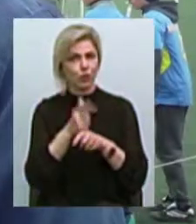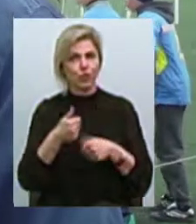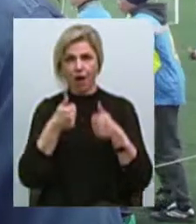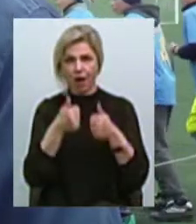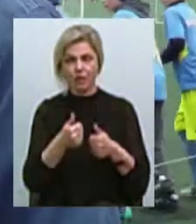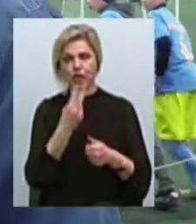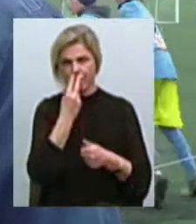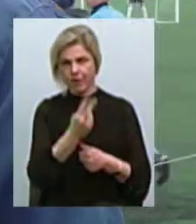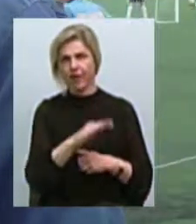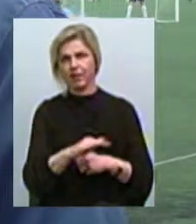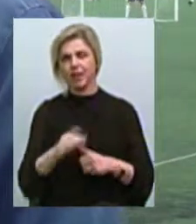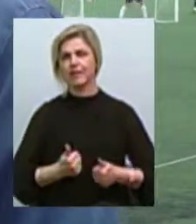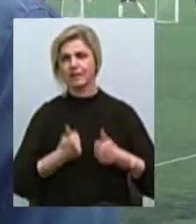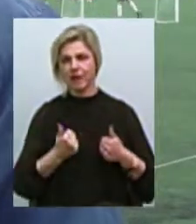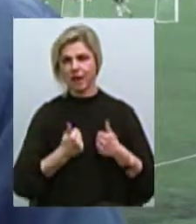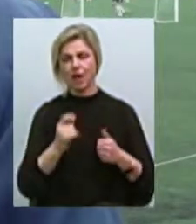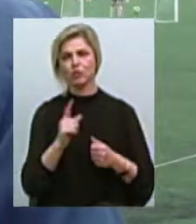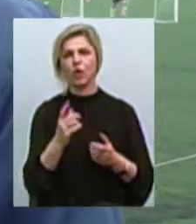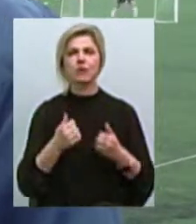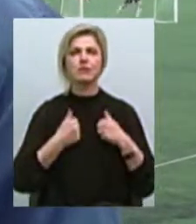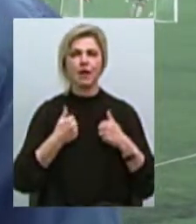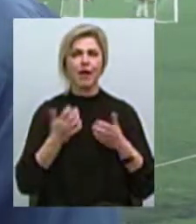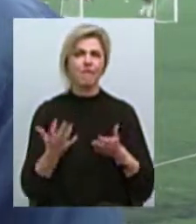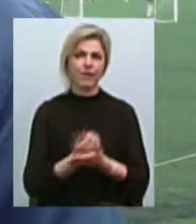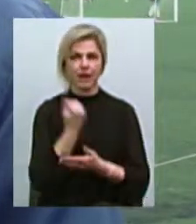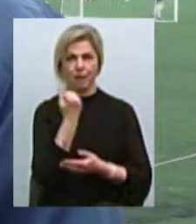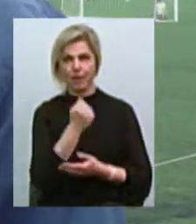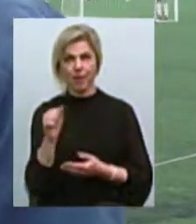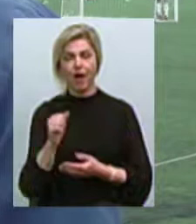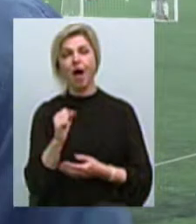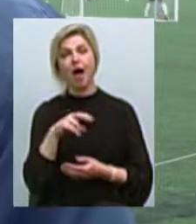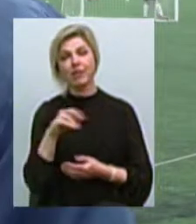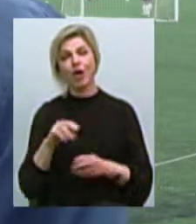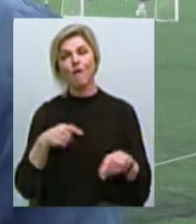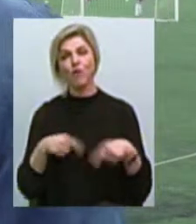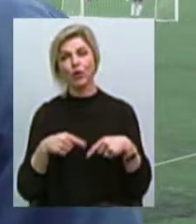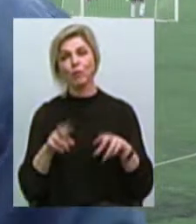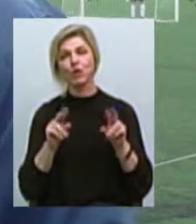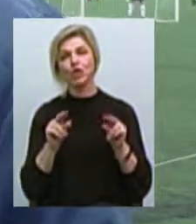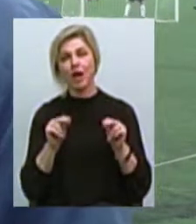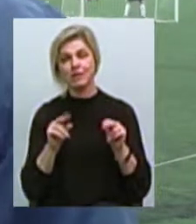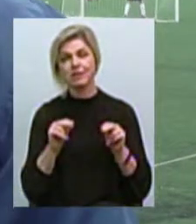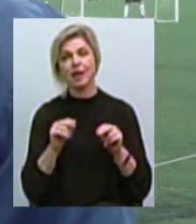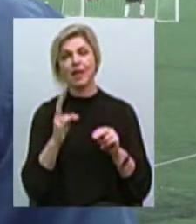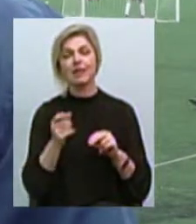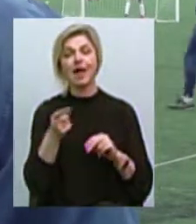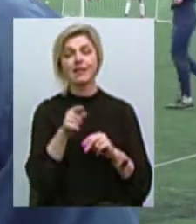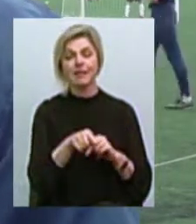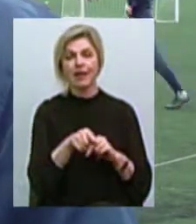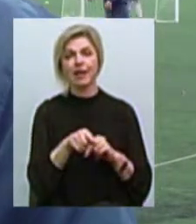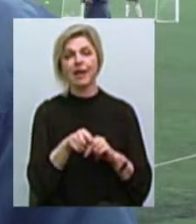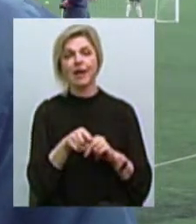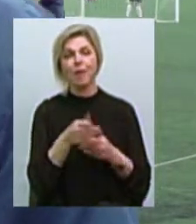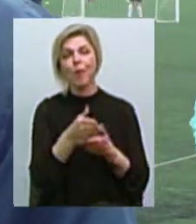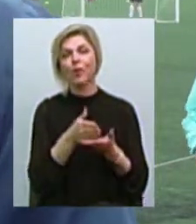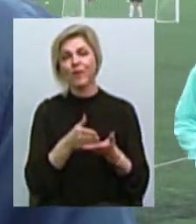послідніх сил намагалися виграсти перемогу. Але футбольне щастя було на тій половині.